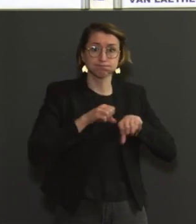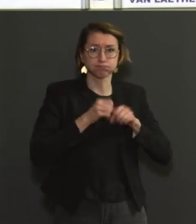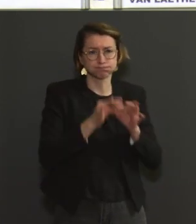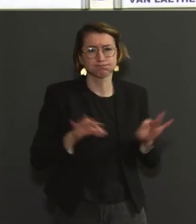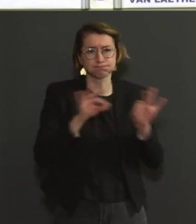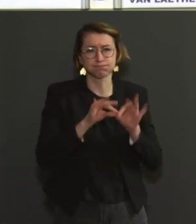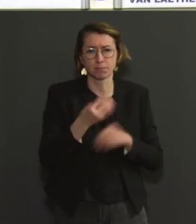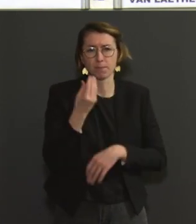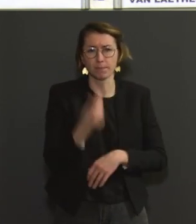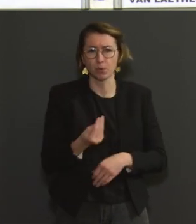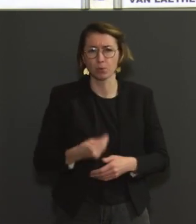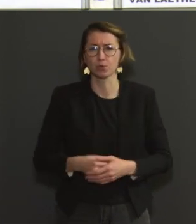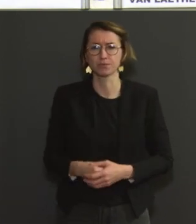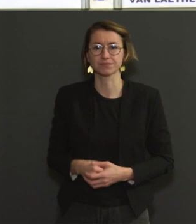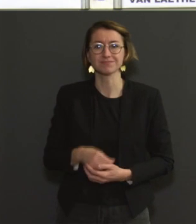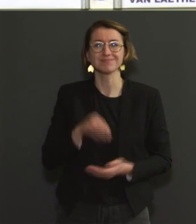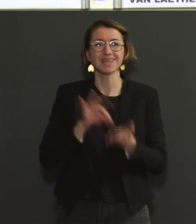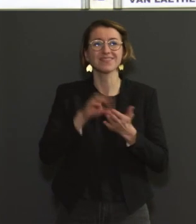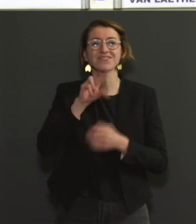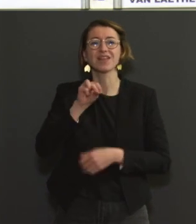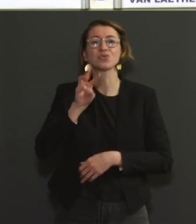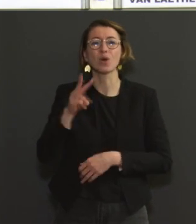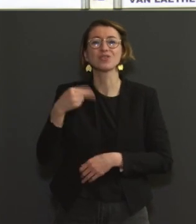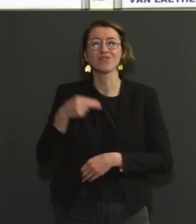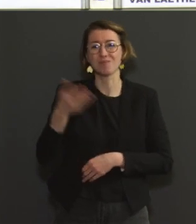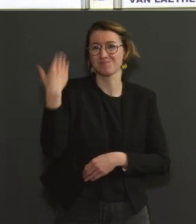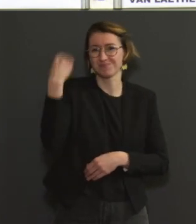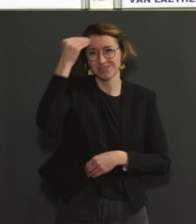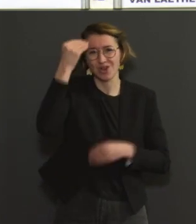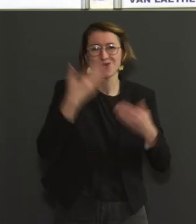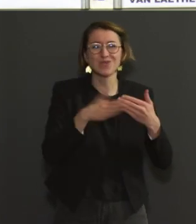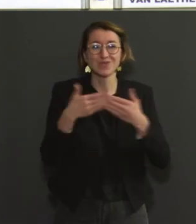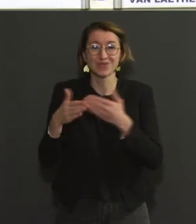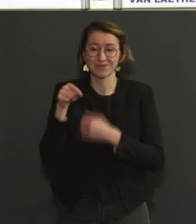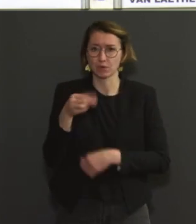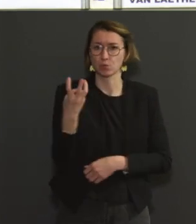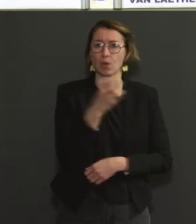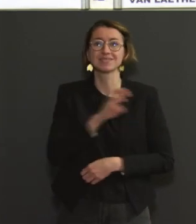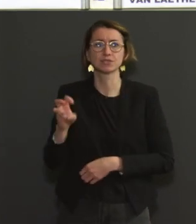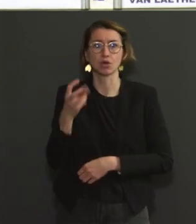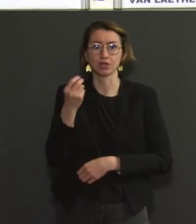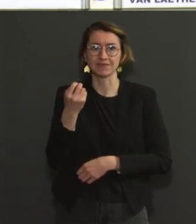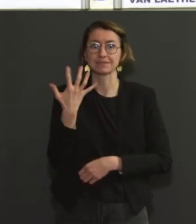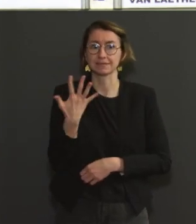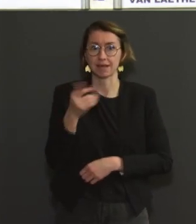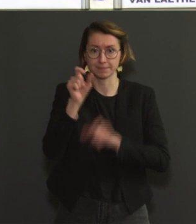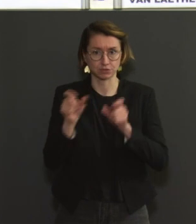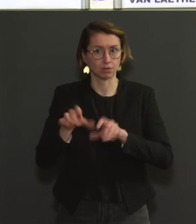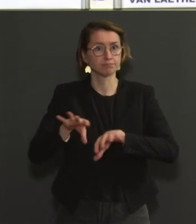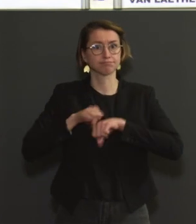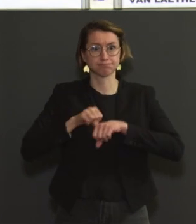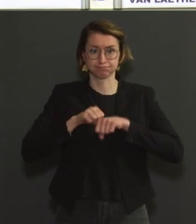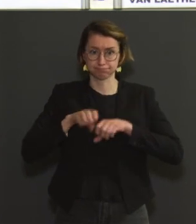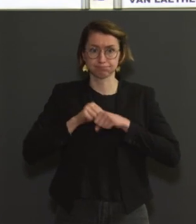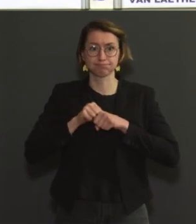reprise, on a 385 infections dans ce groupe d'âge, soit un total de plus de 15